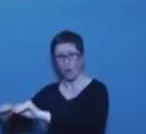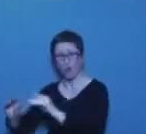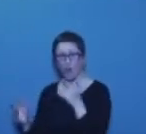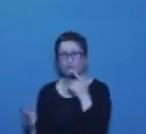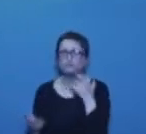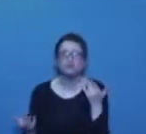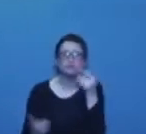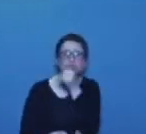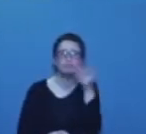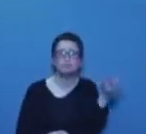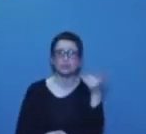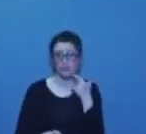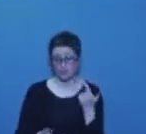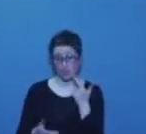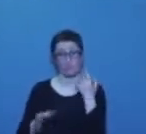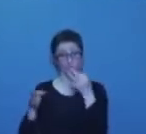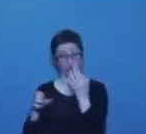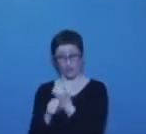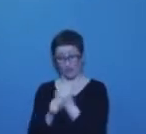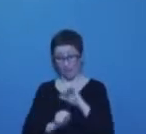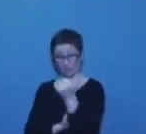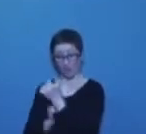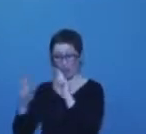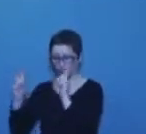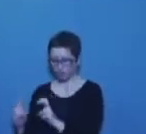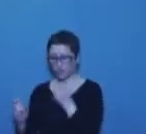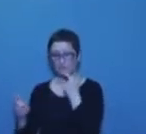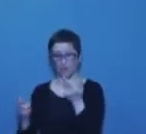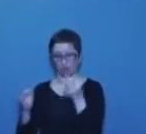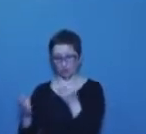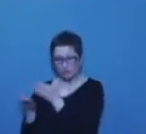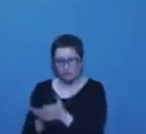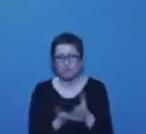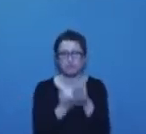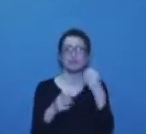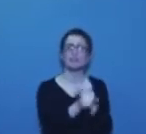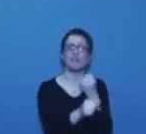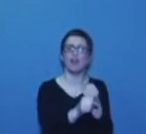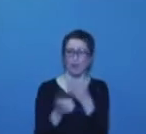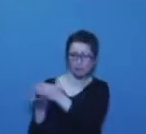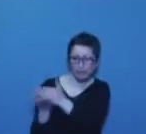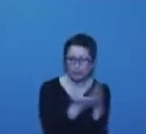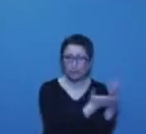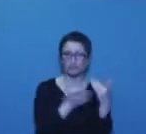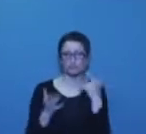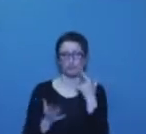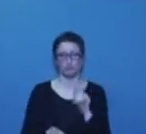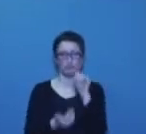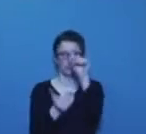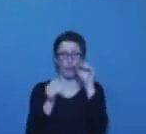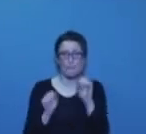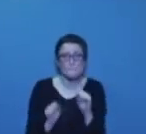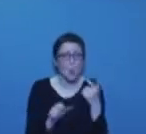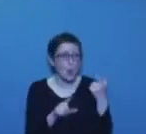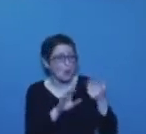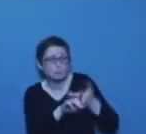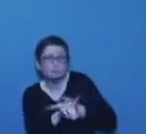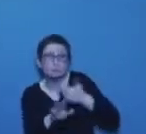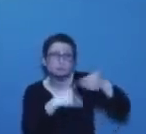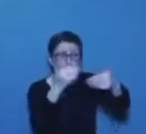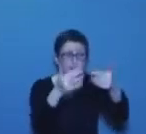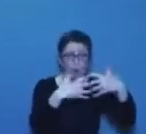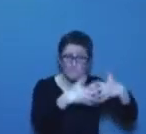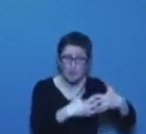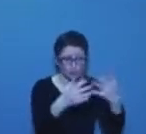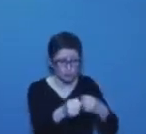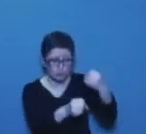de travail de chacun, c'est répartir le travail qu y à faire. J'espère bien qu'un jour ou l'autre, on finira par arriver à trouver des machines assez performantes